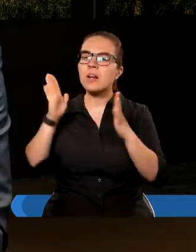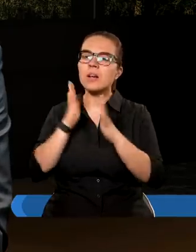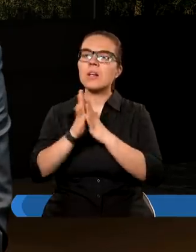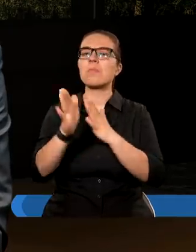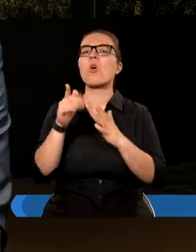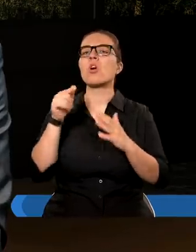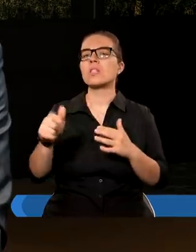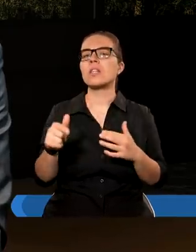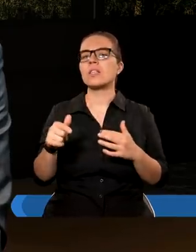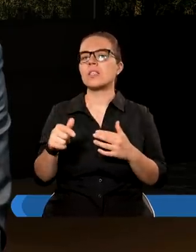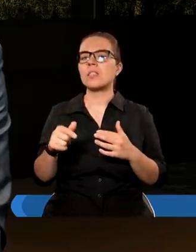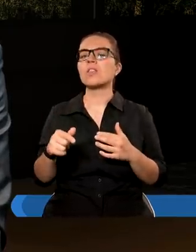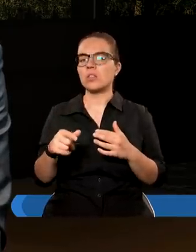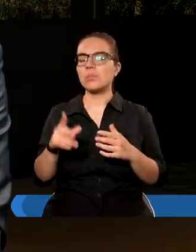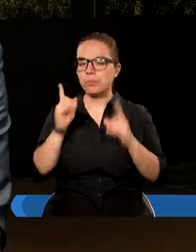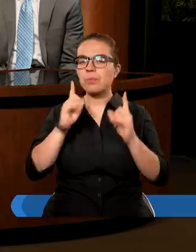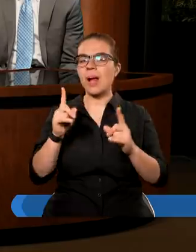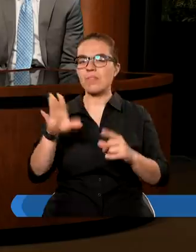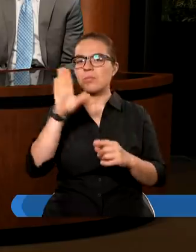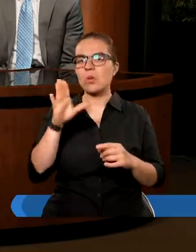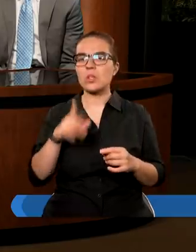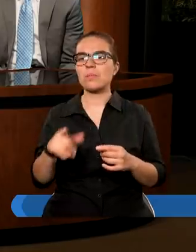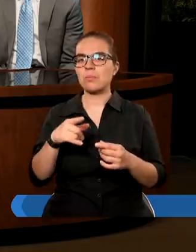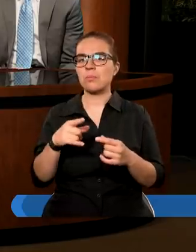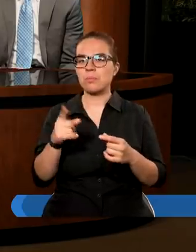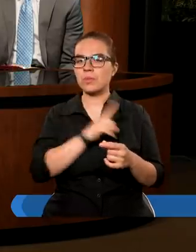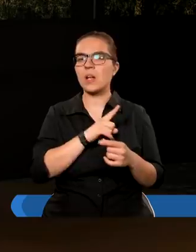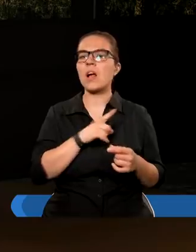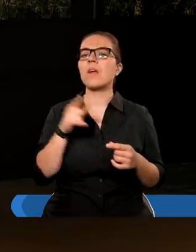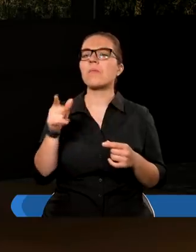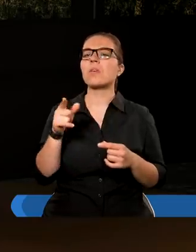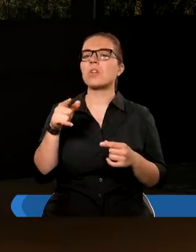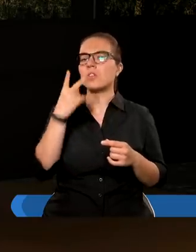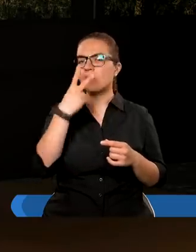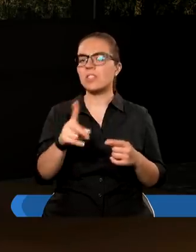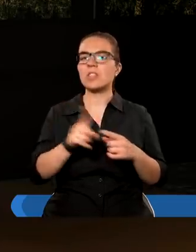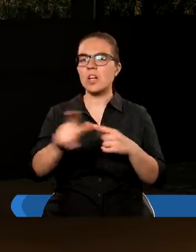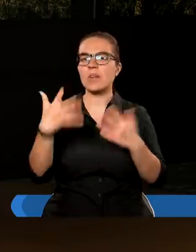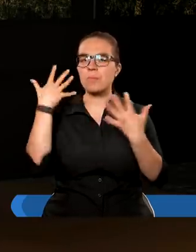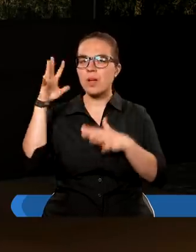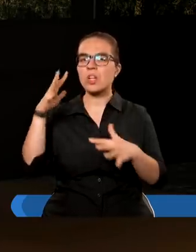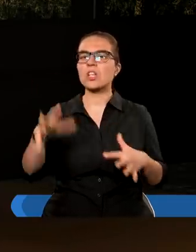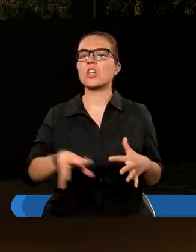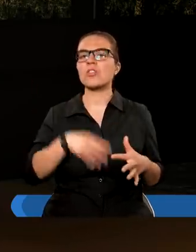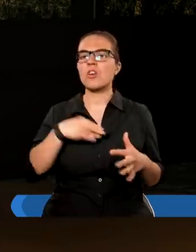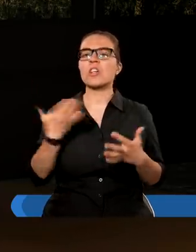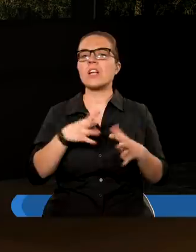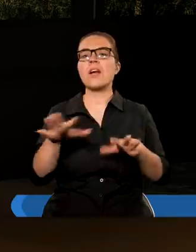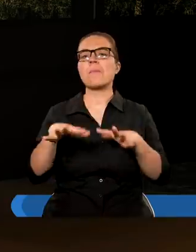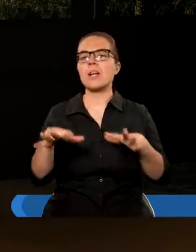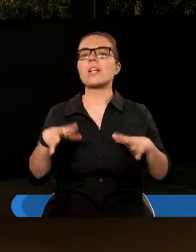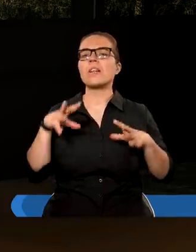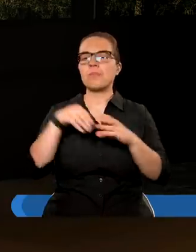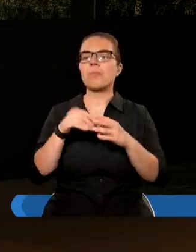świat bezpośrednio sprzeciwi się prawu Bożemu. Też widzimy, że też to zbezczeszczenie świątyni, czyli miejsca, gdzie